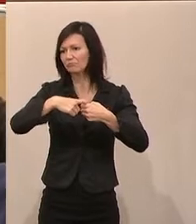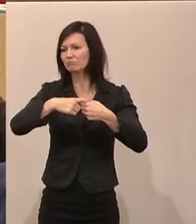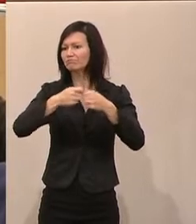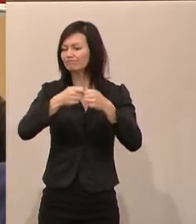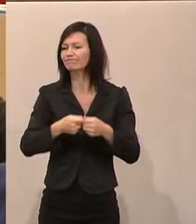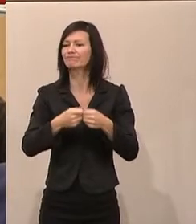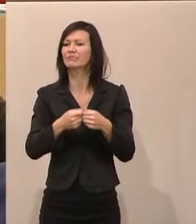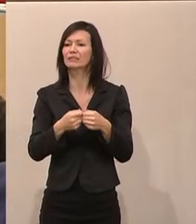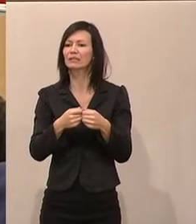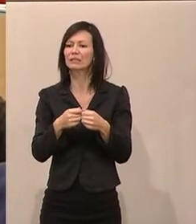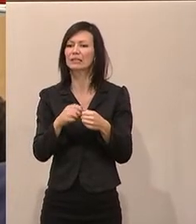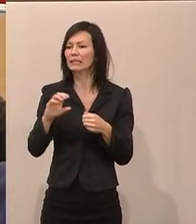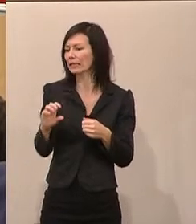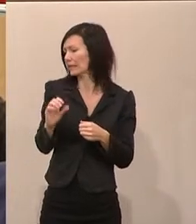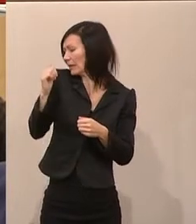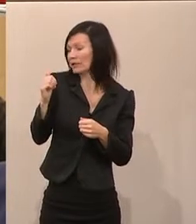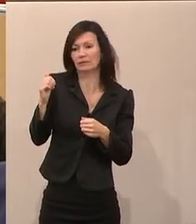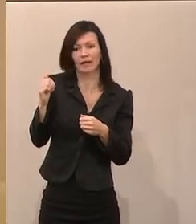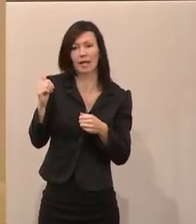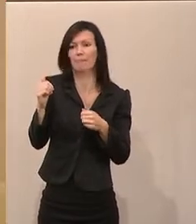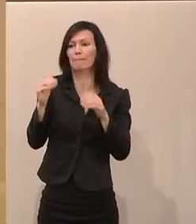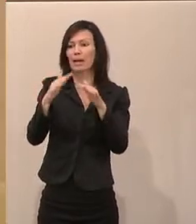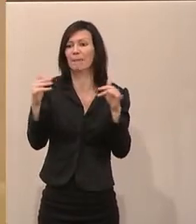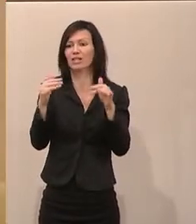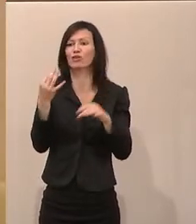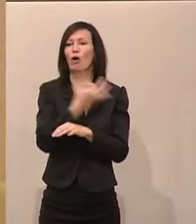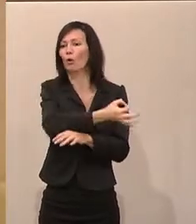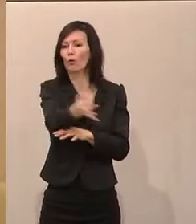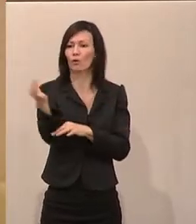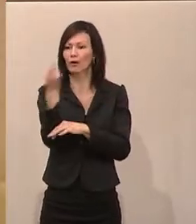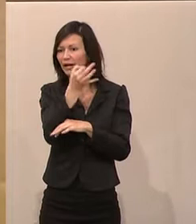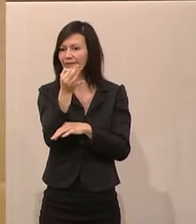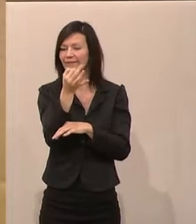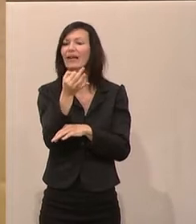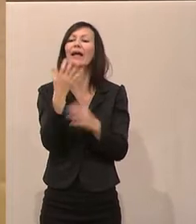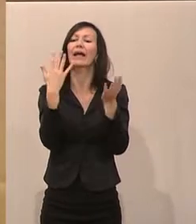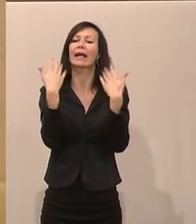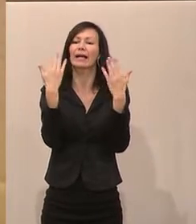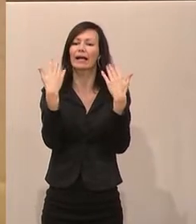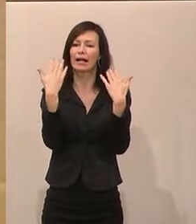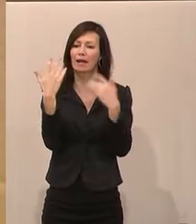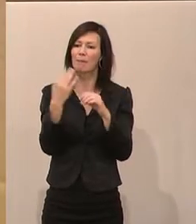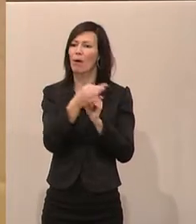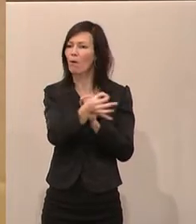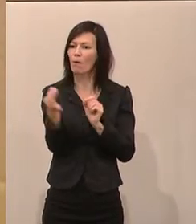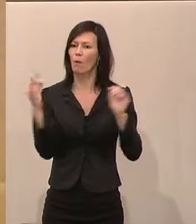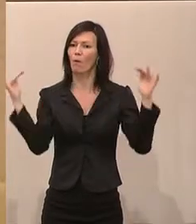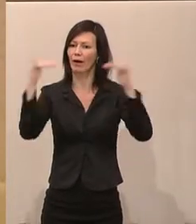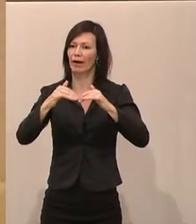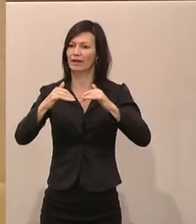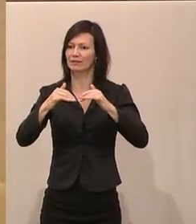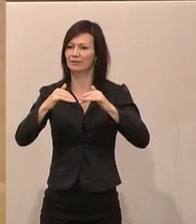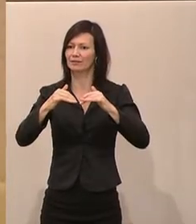parlamentarischen Enquete dieser Legislaturperiode, der Klima-Enquete Mission 2030 vom 23.